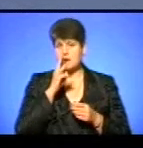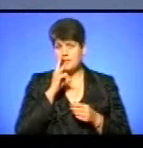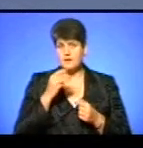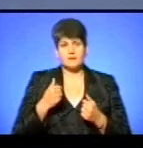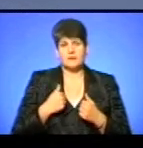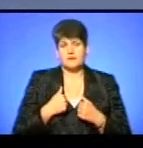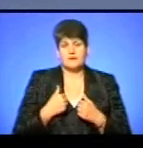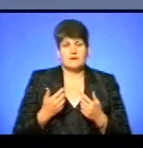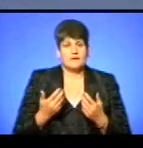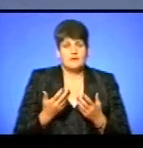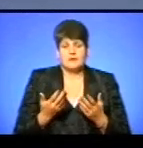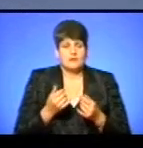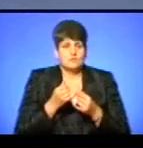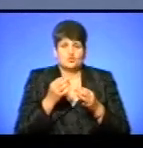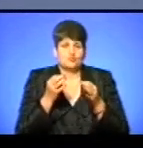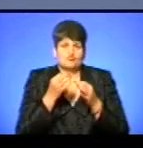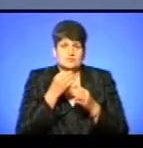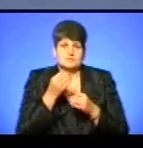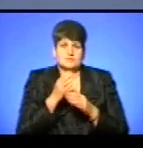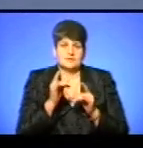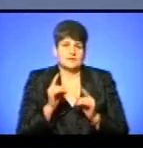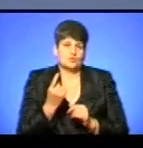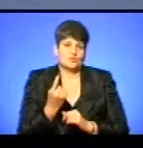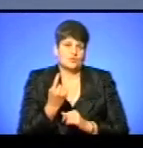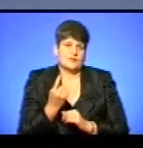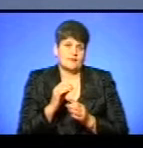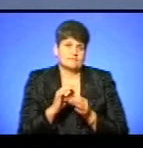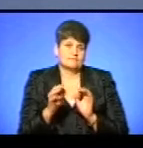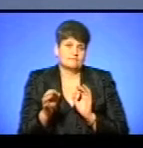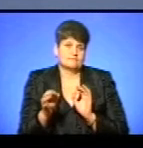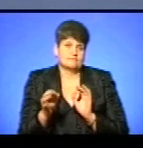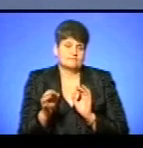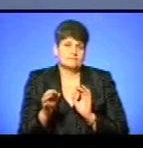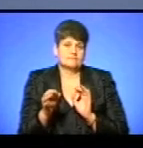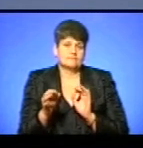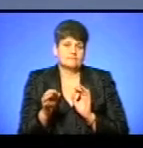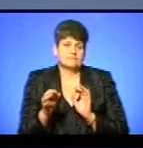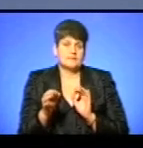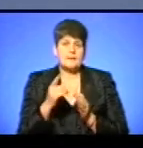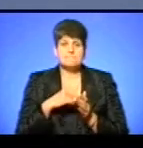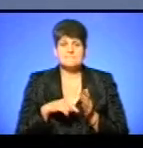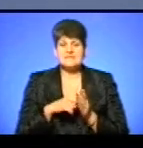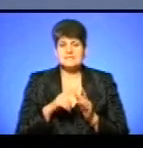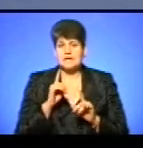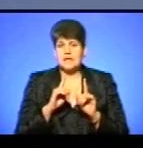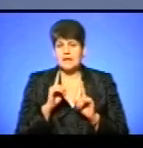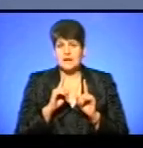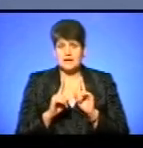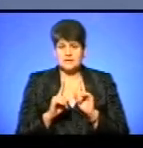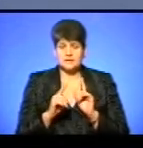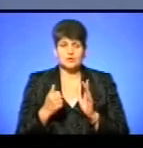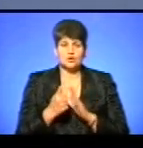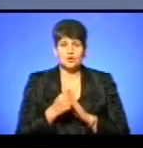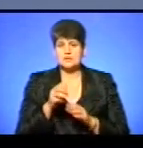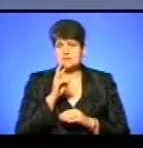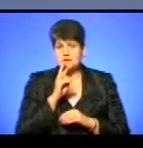не можу нічого відповісти, тільки один такий коментар, може, недоречний. Міська рада до заробітної